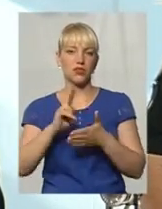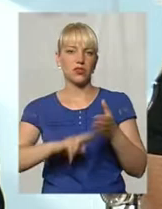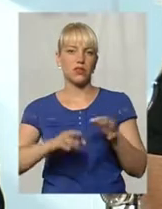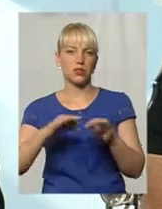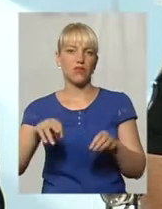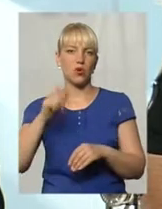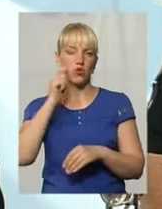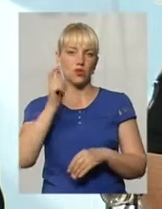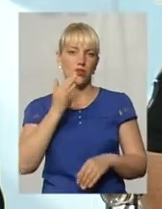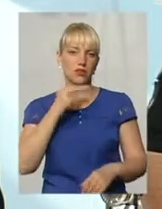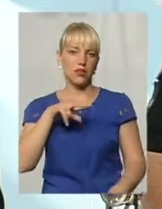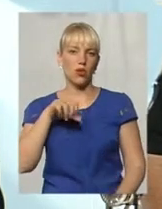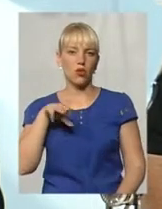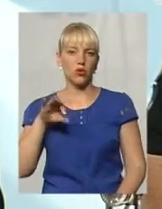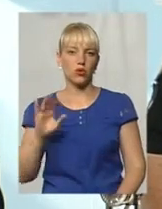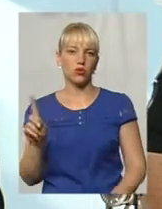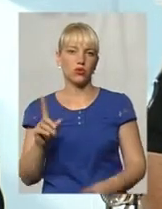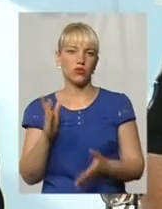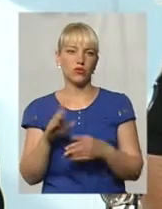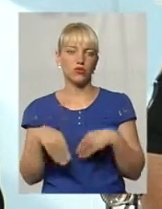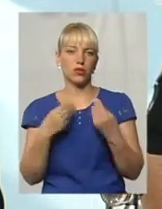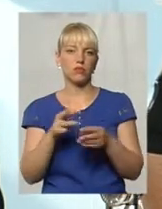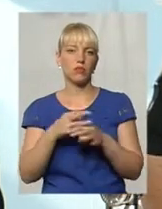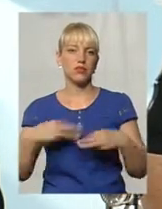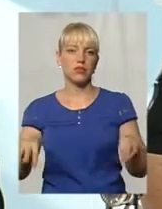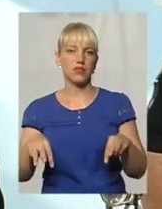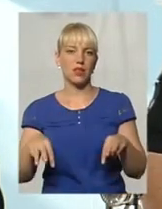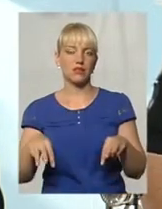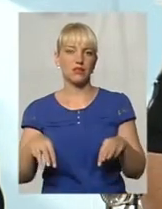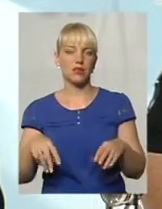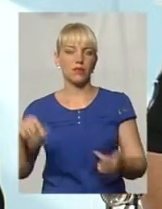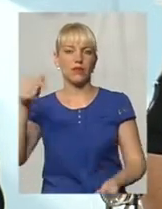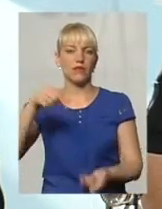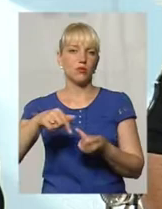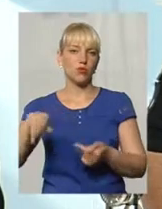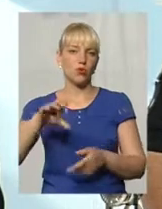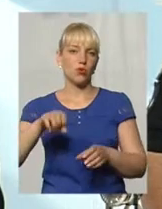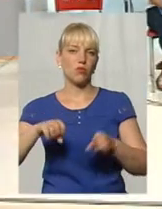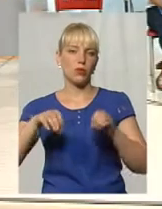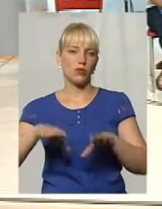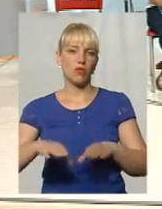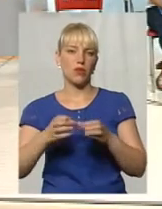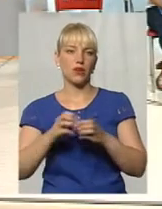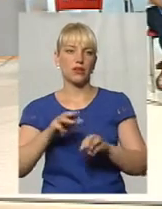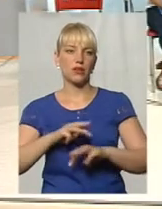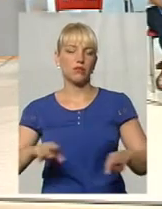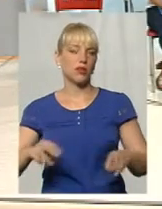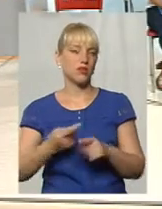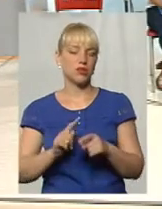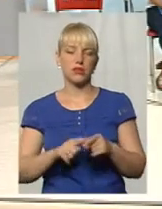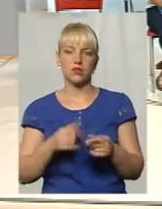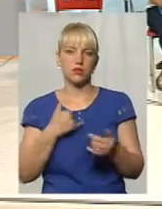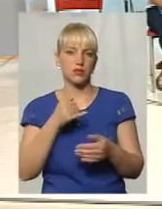української національної лотереї, яка видана відповідно до постанови Кабінету міністрів. І за цим у нас